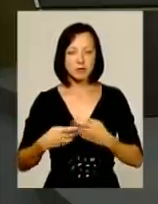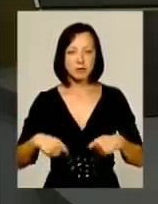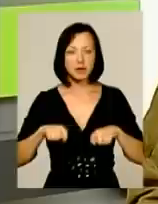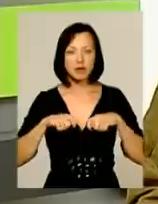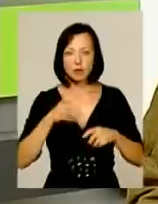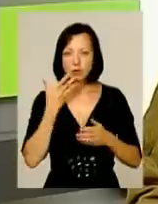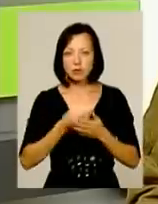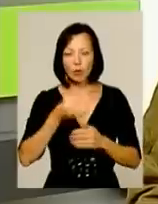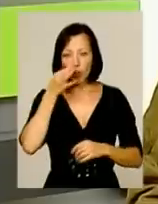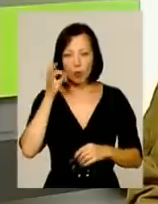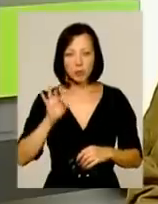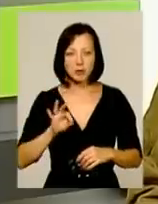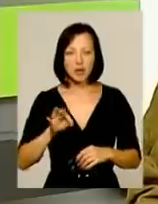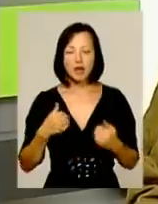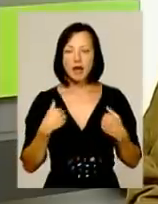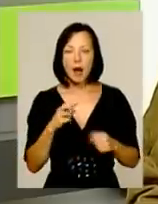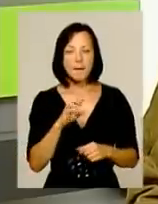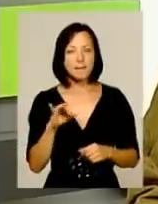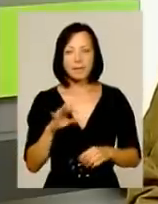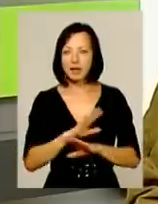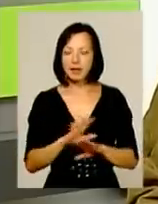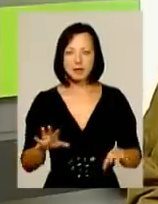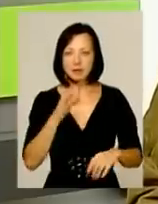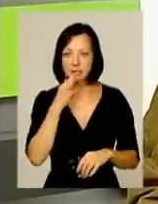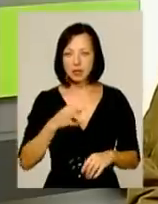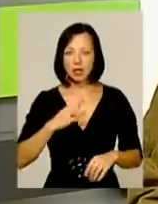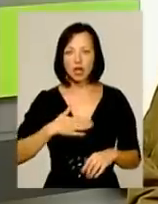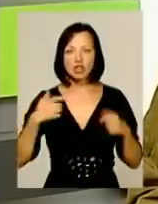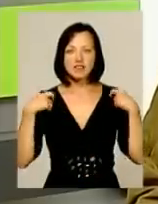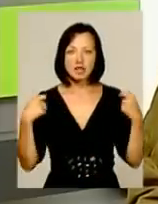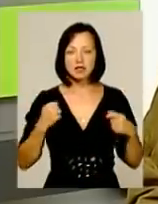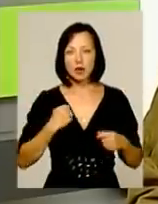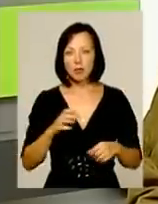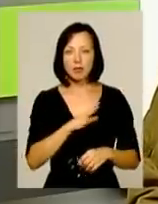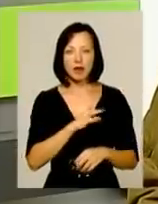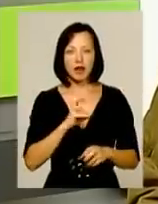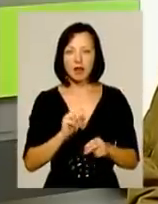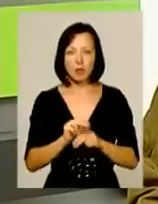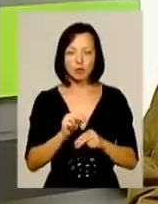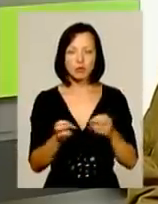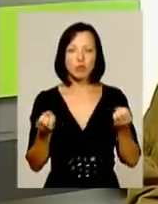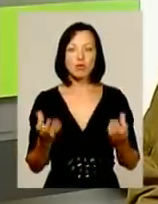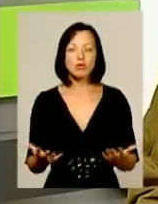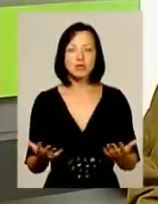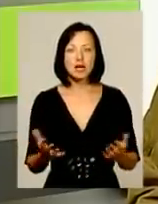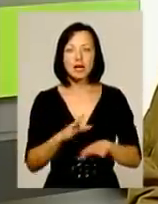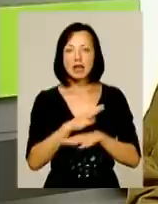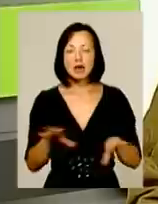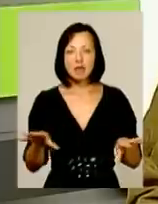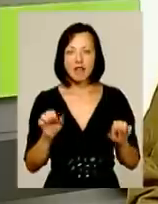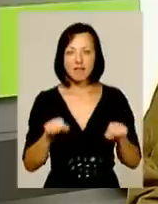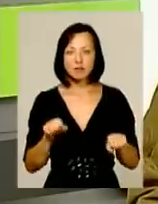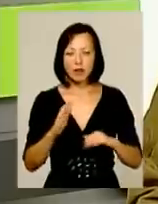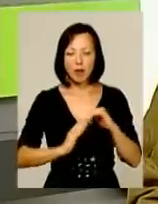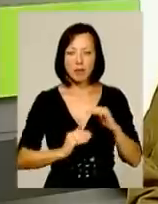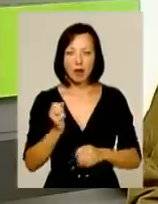свій опыту. Але я б не сказав, що наш солдат і наші офіцери були до цього не сильно обучені. Просто не було можливості